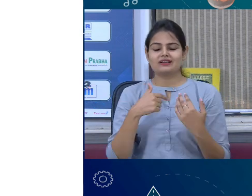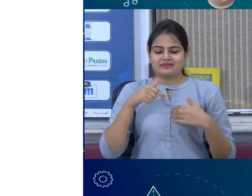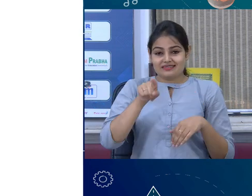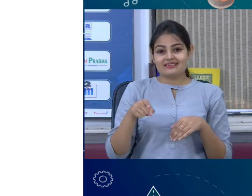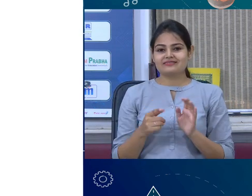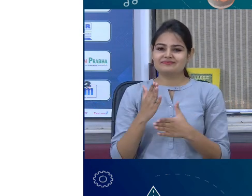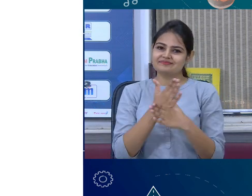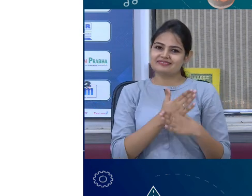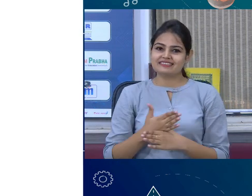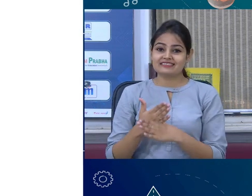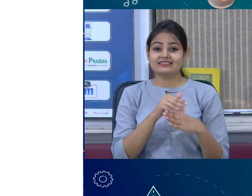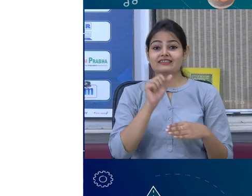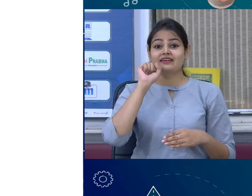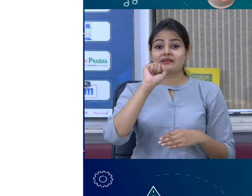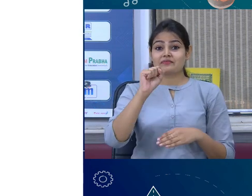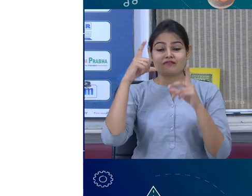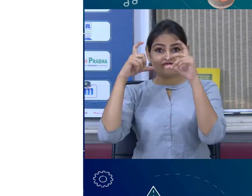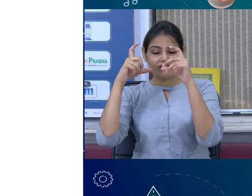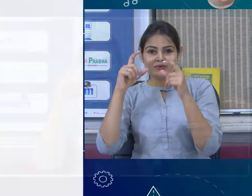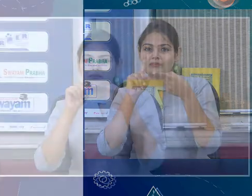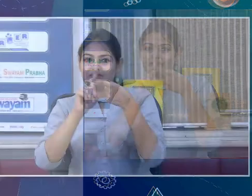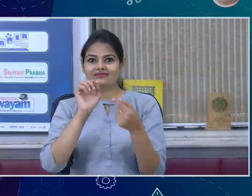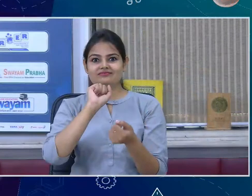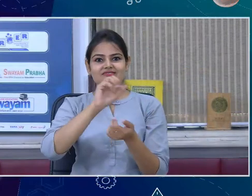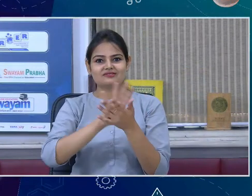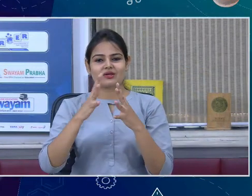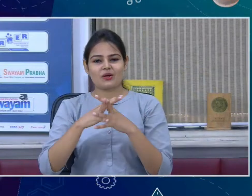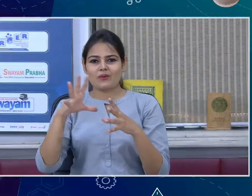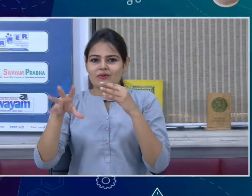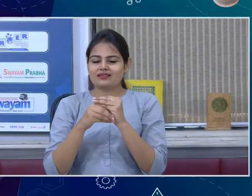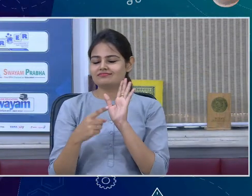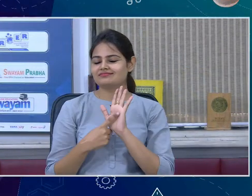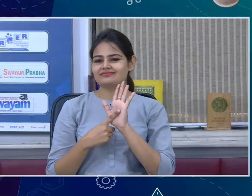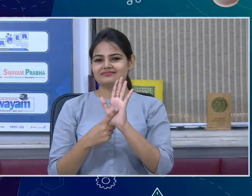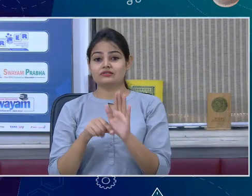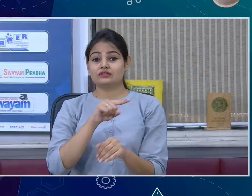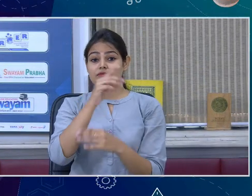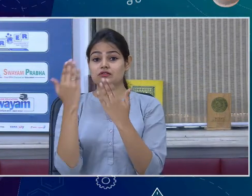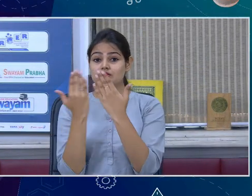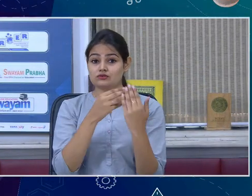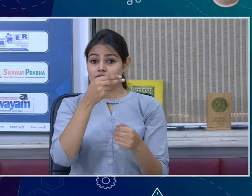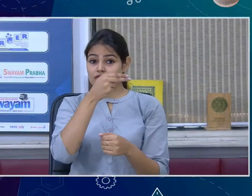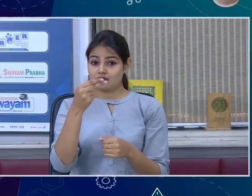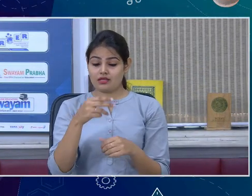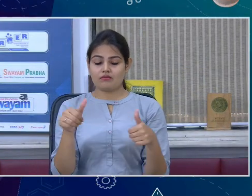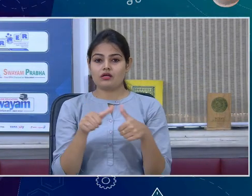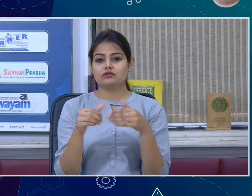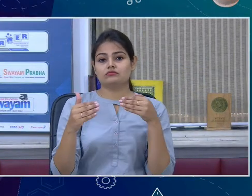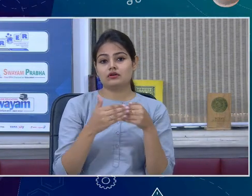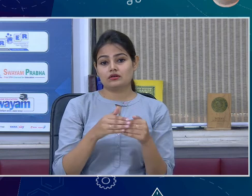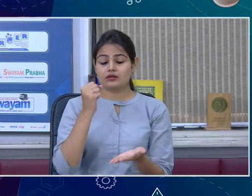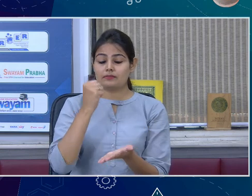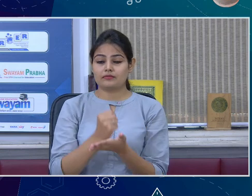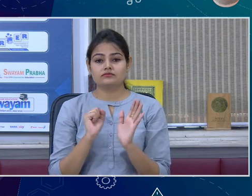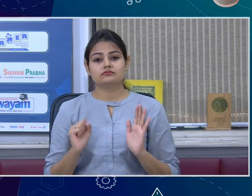तस्वीर के साथ आपका होमवक यहाँ दिखाया जाएगा हम अपने कारिक्रम में शामिल करेंगे स्कूल का नाम और एड्रेस जरूर लेखिएगा क्योंकि स्कूल